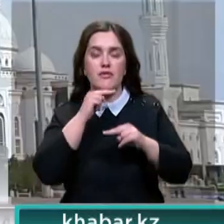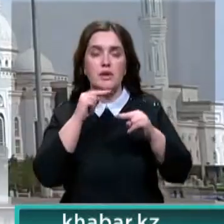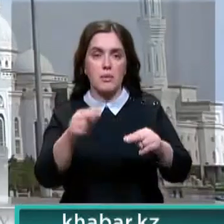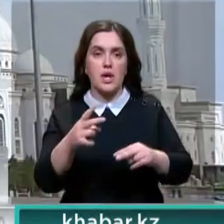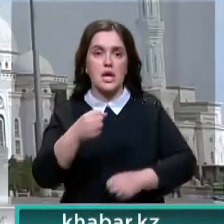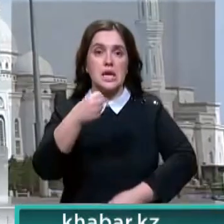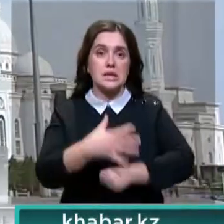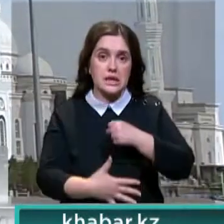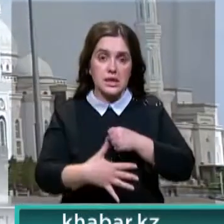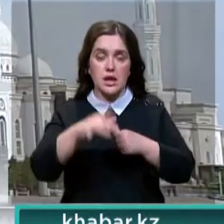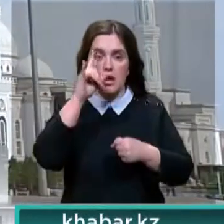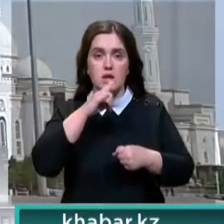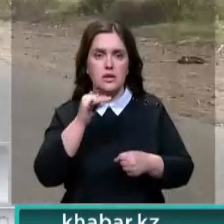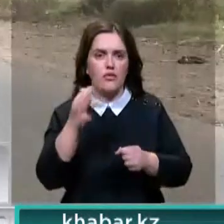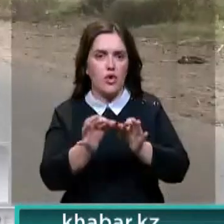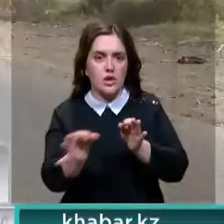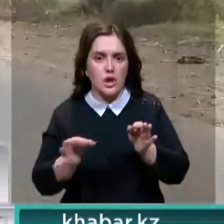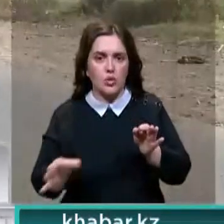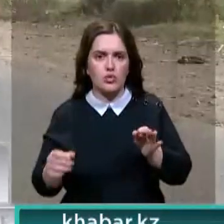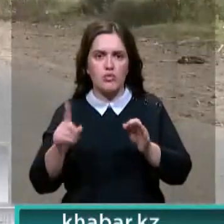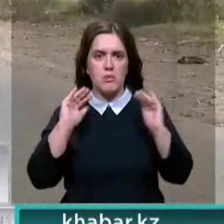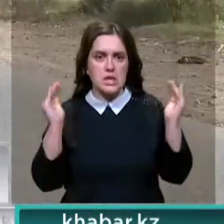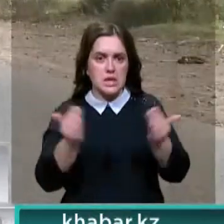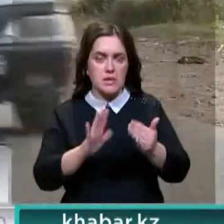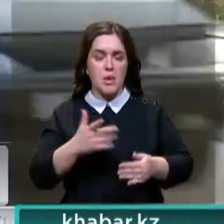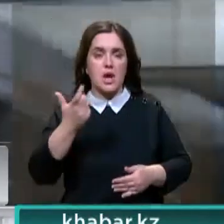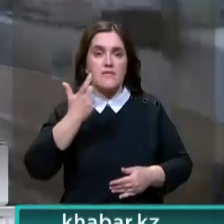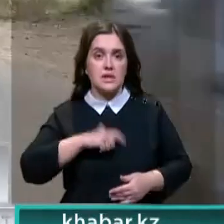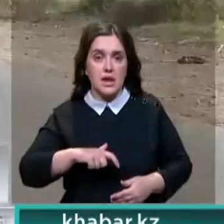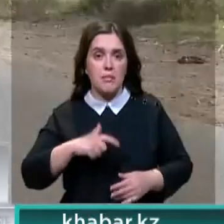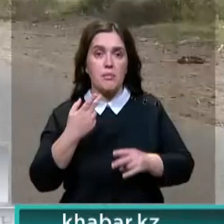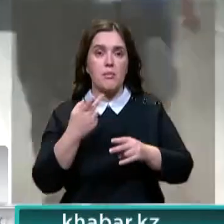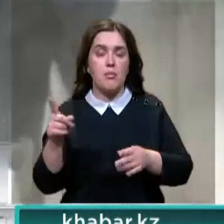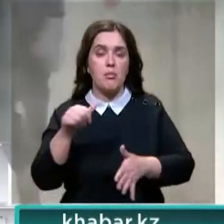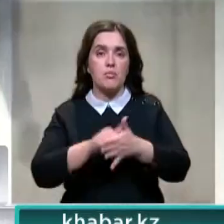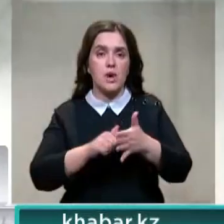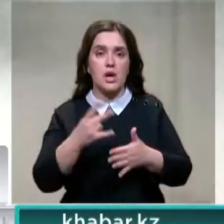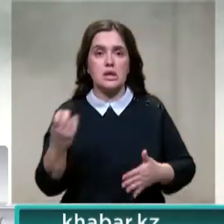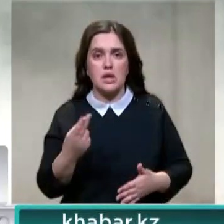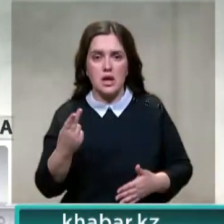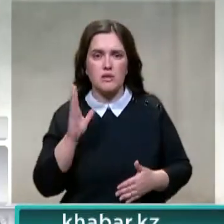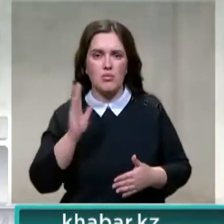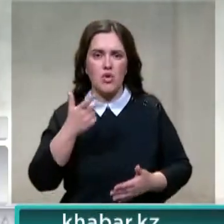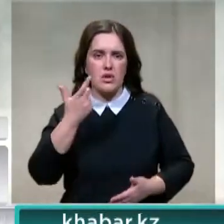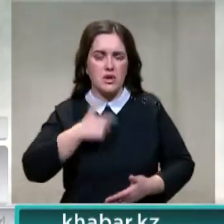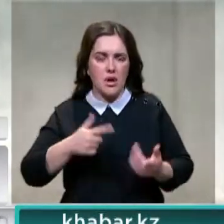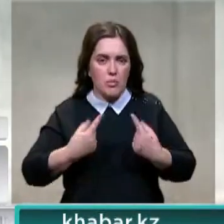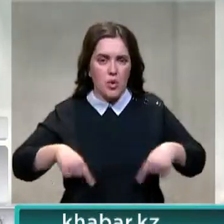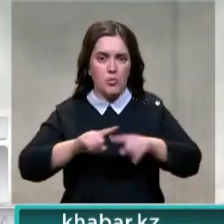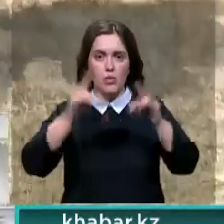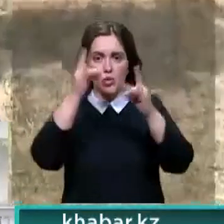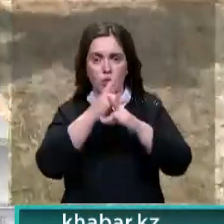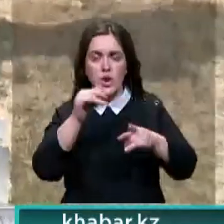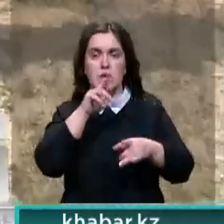страны, но и его регионы. Важно, чтобы они не замыкались в себе. А это, понятно, чревато этническими анклавами, культурными и